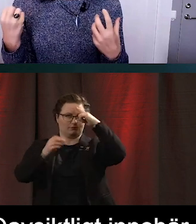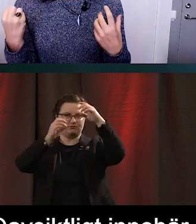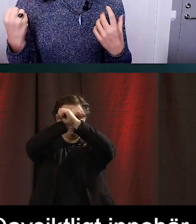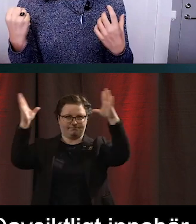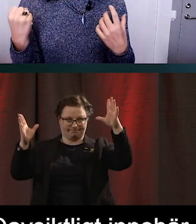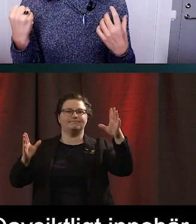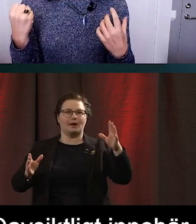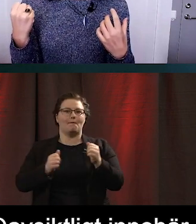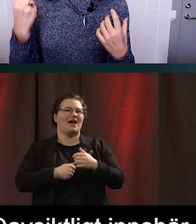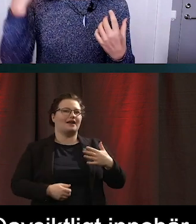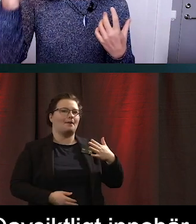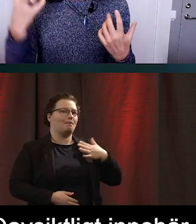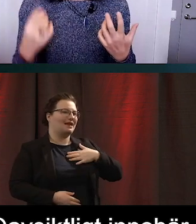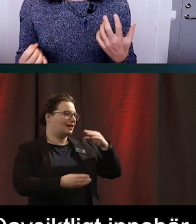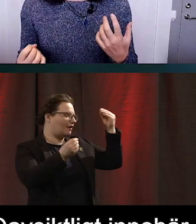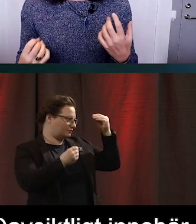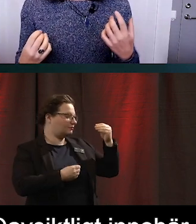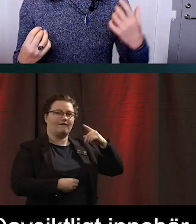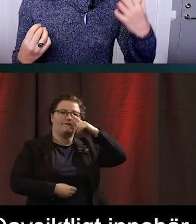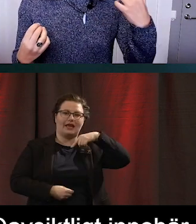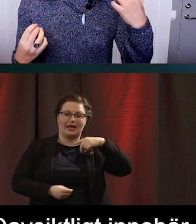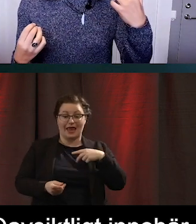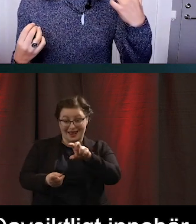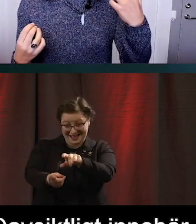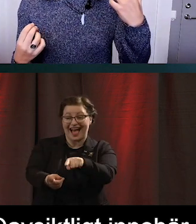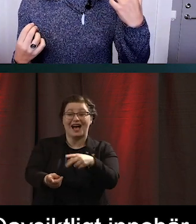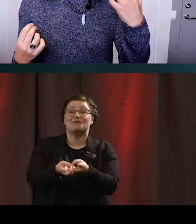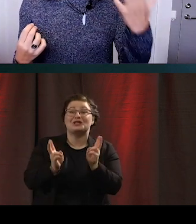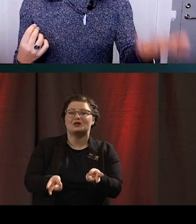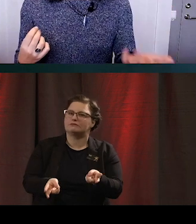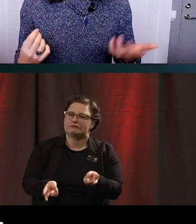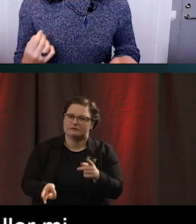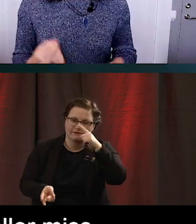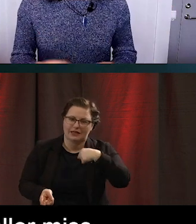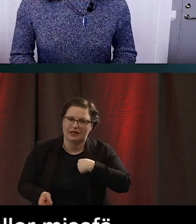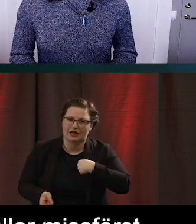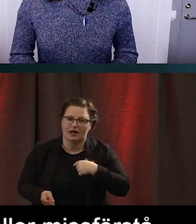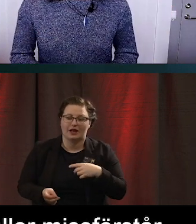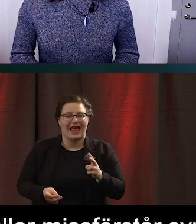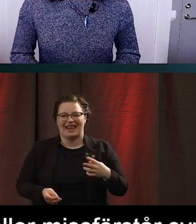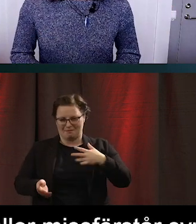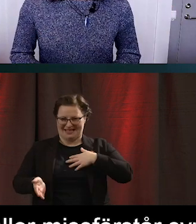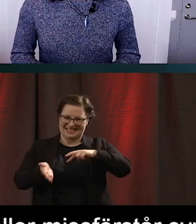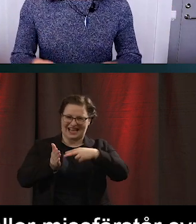har lärt oss fel regler eller vi missförstår symboler och vi kanske har fel strategi vid problemlösning. Och